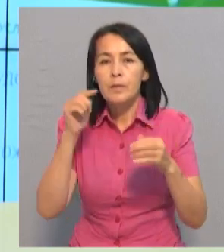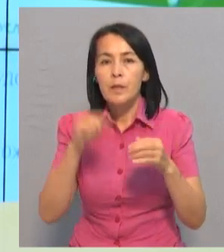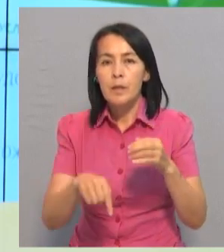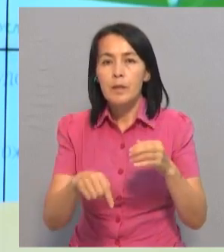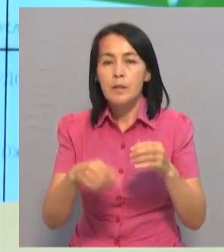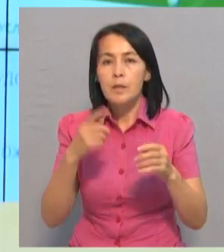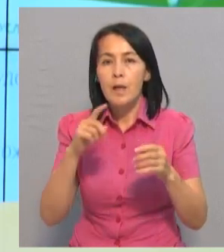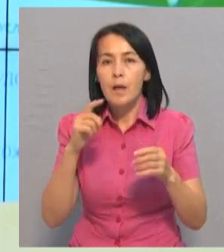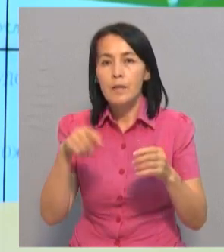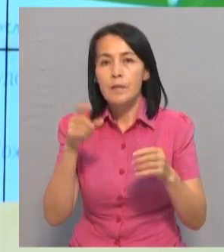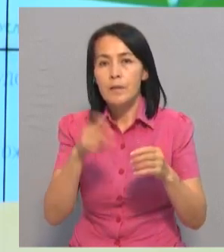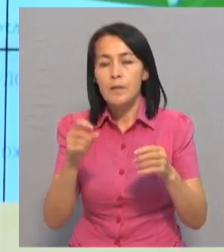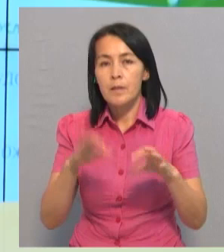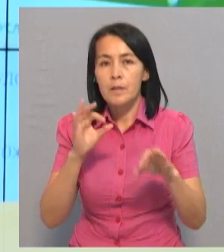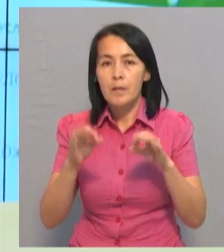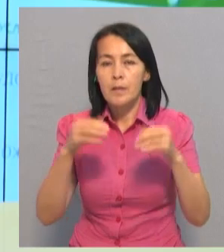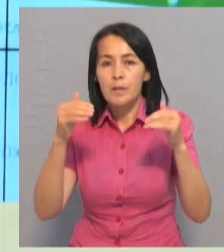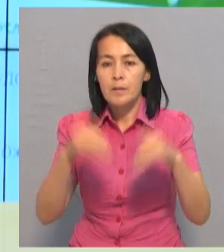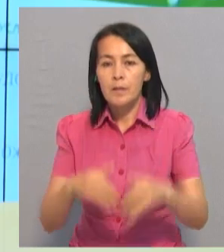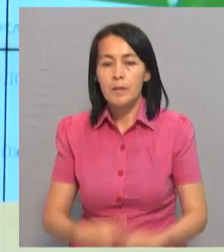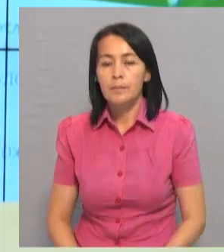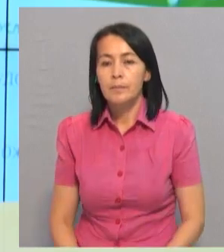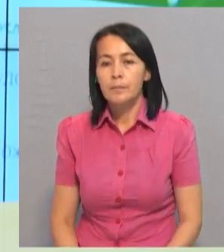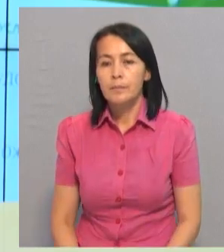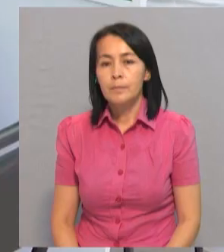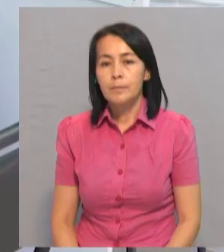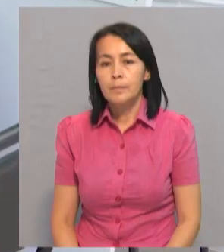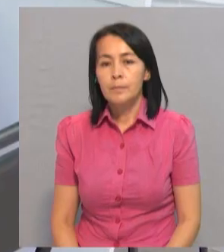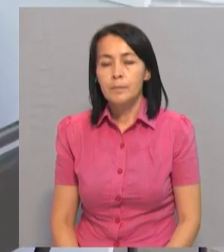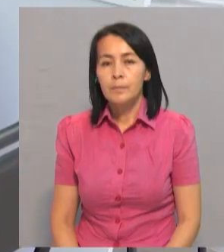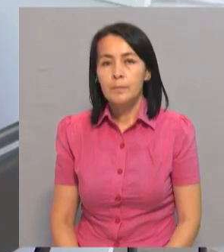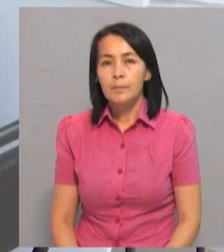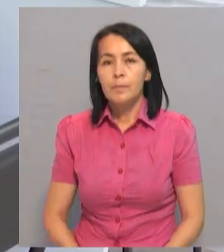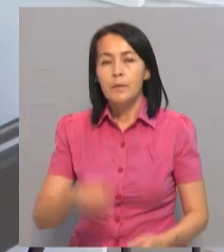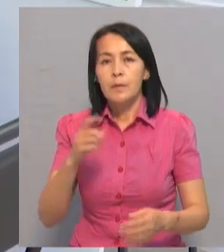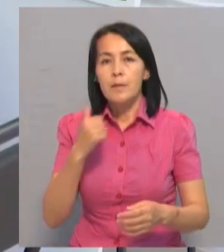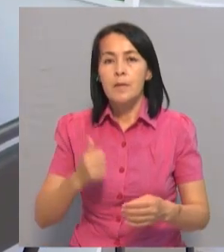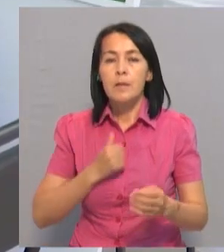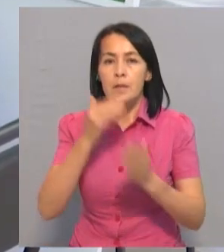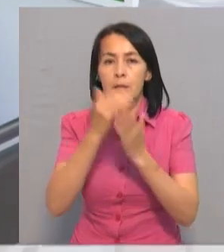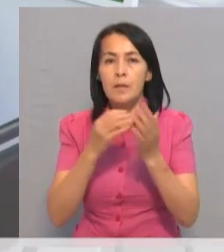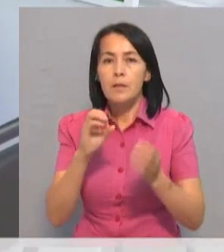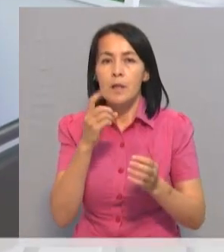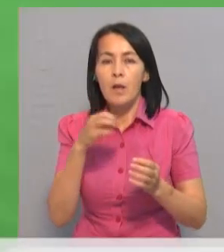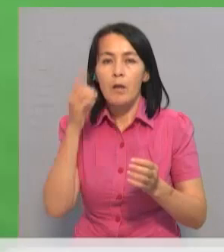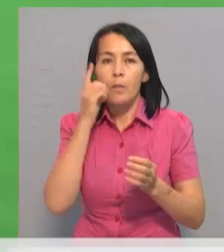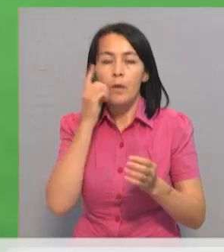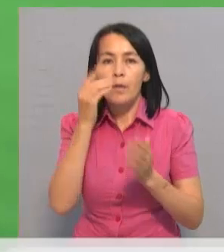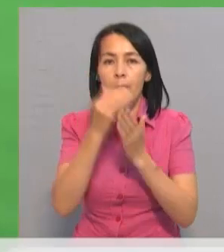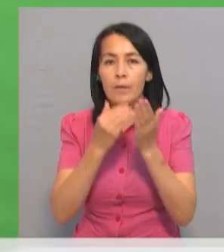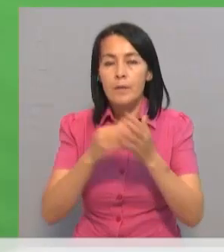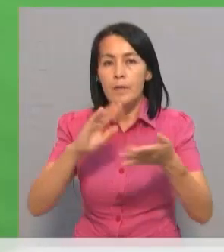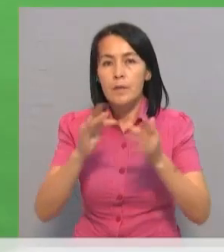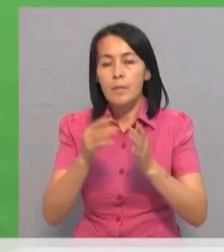владельца среднего специального образования. Одним из достижений приложения EGOF Mobile считается раздел